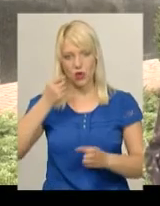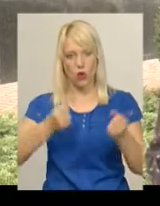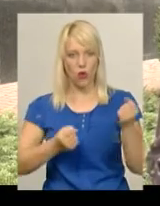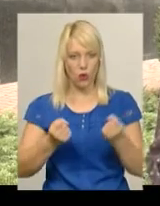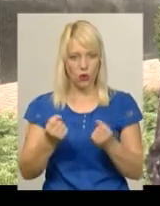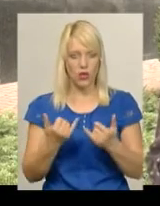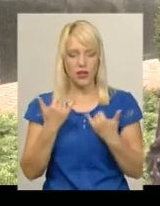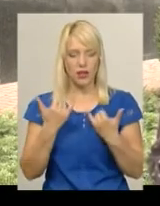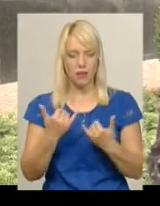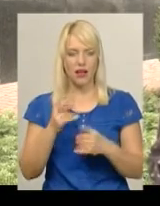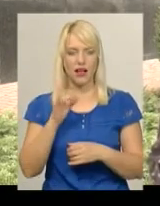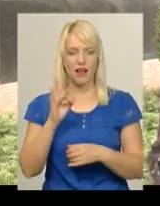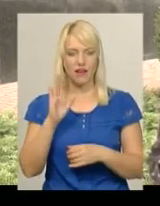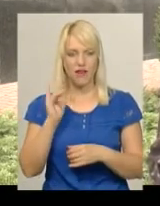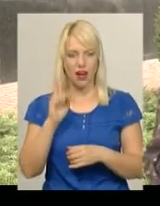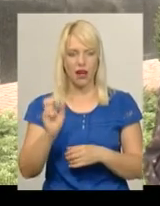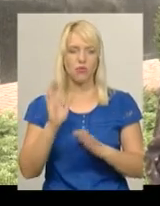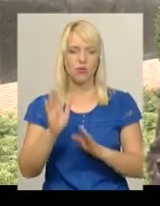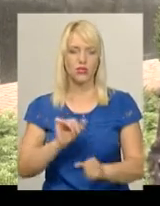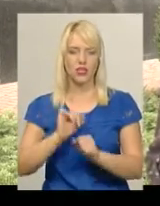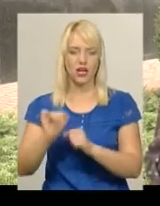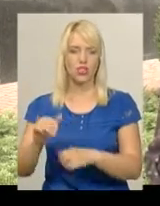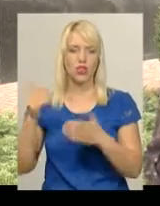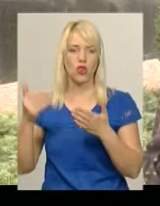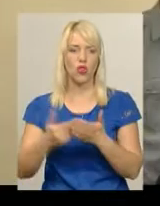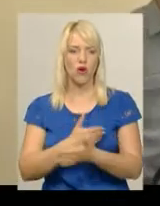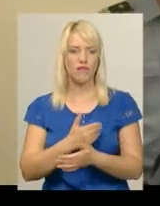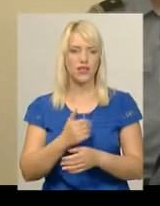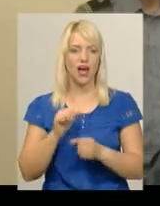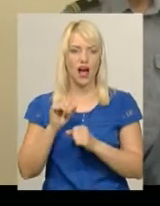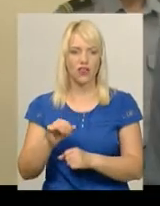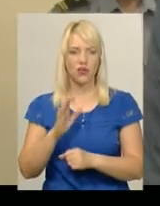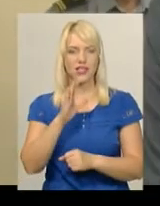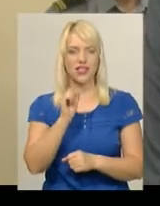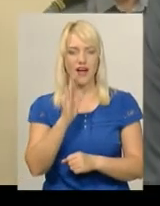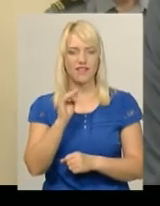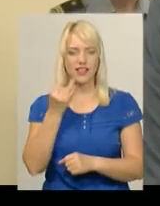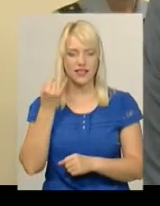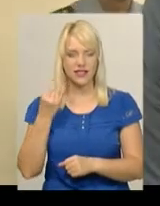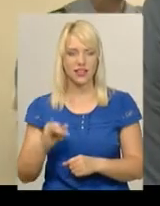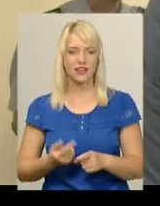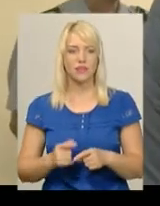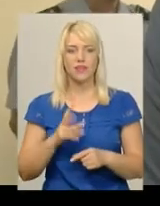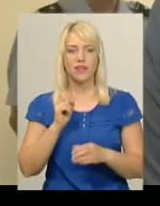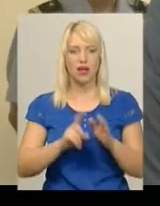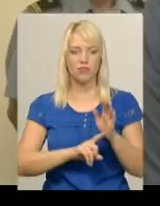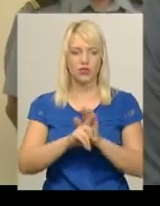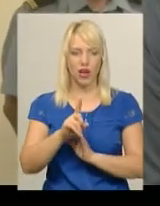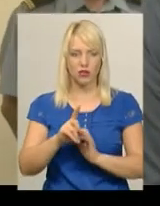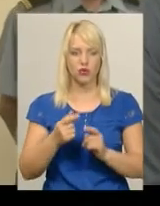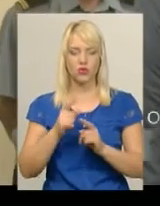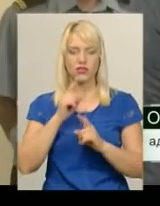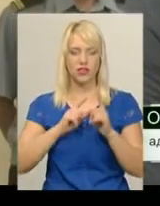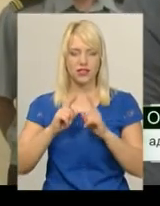Михайла Кривака буде захищати новий адвокат – це Олег Савінський. На початку засідання новий адвокат Михайла Кривака подав клопотання.